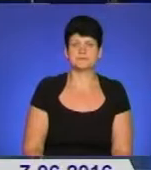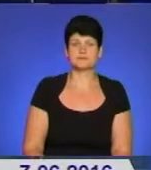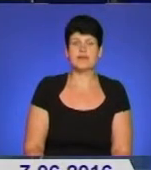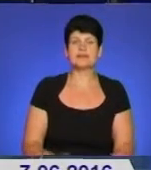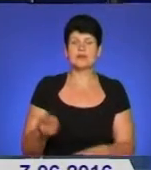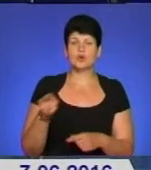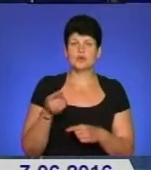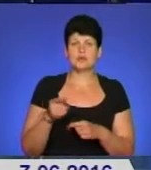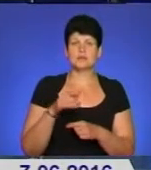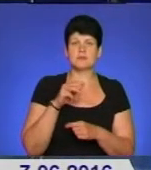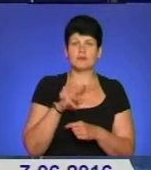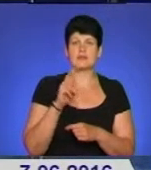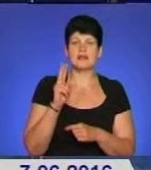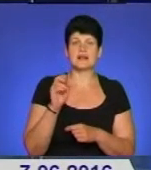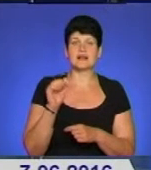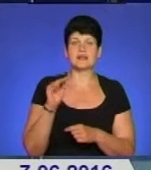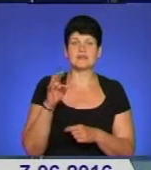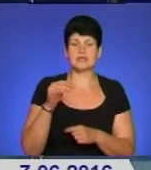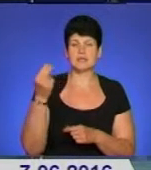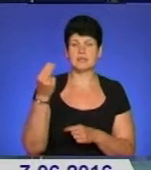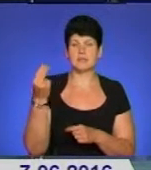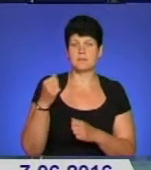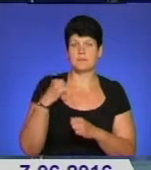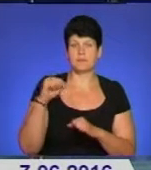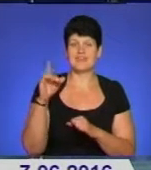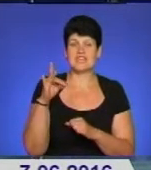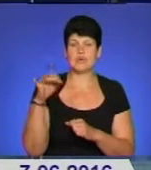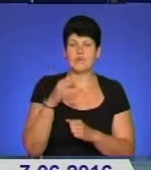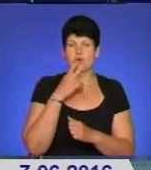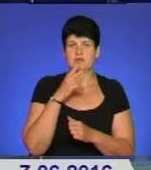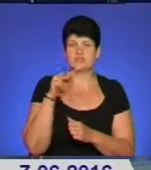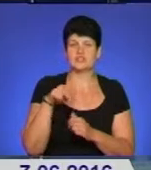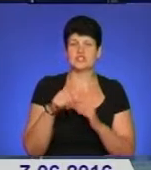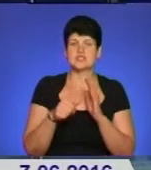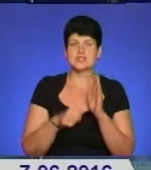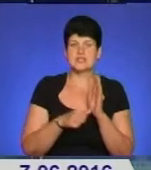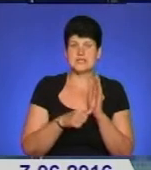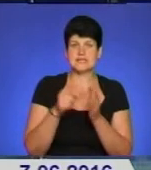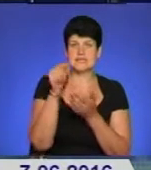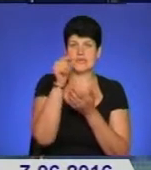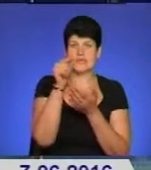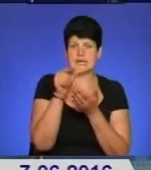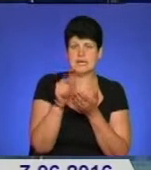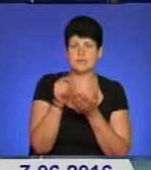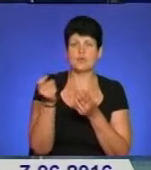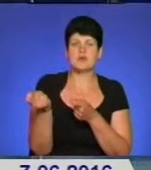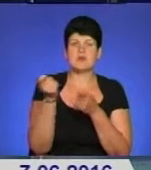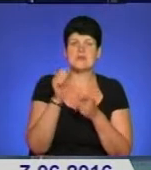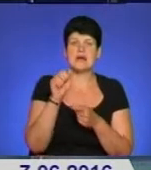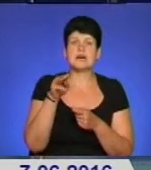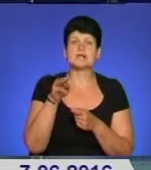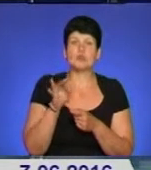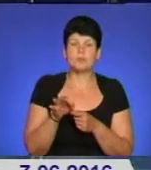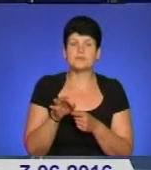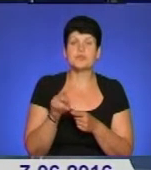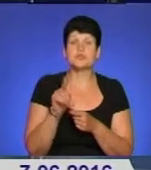Тернополянин Микола Кафтана малював переможницю Євробачення-2016 на гільзі, яку привезли зато. Що спонукало митця до